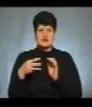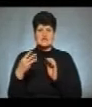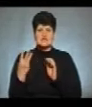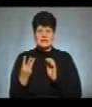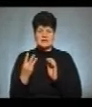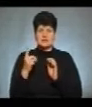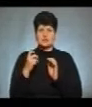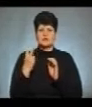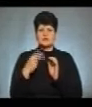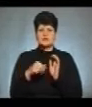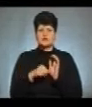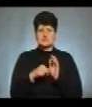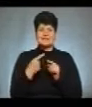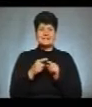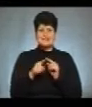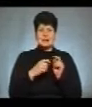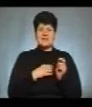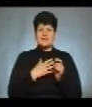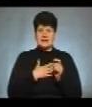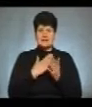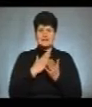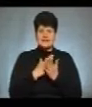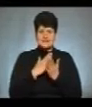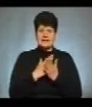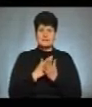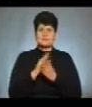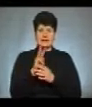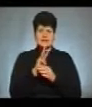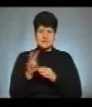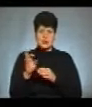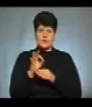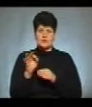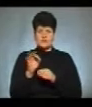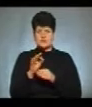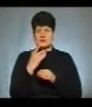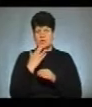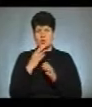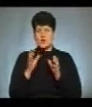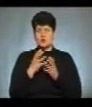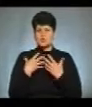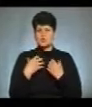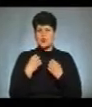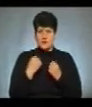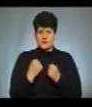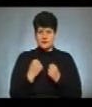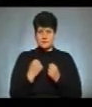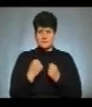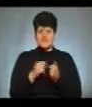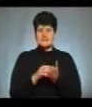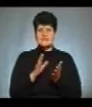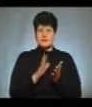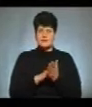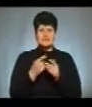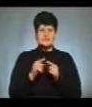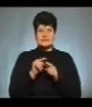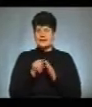126. З тих приватних структур, які є зареєстровані на сайті офіційної національної охорони здоров'я, зареєструвати це